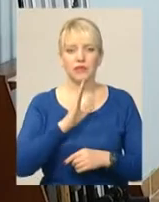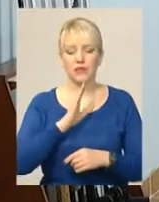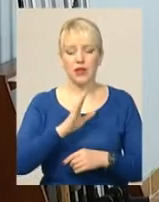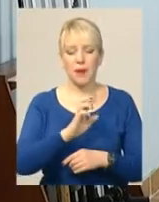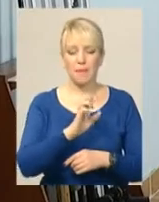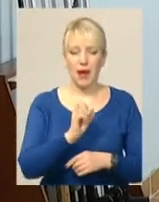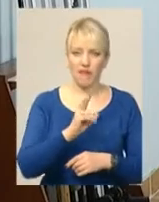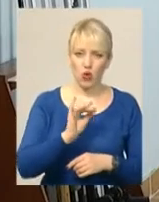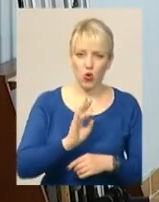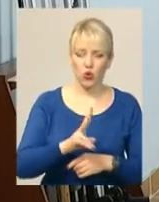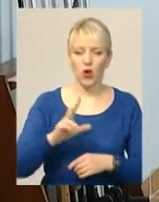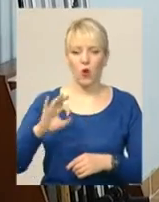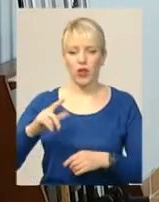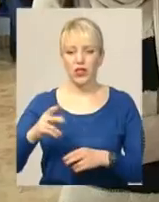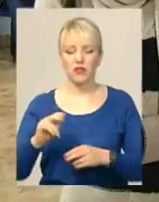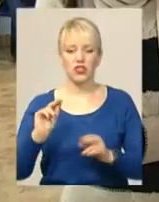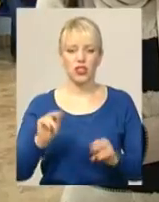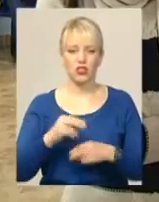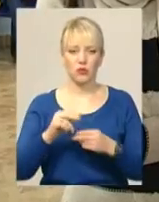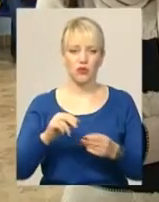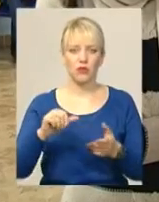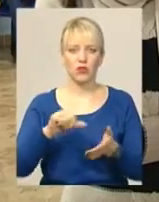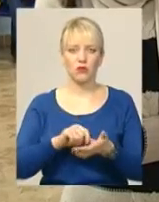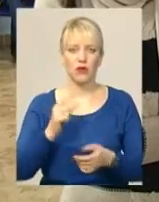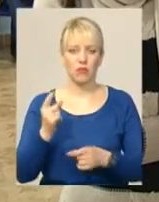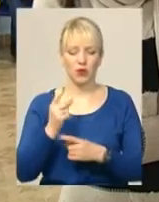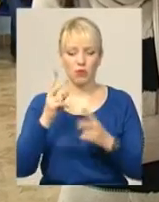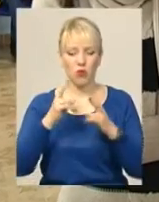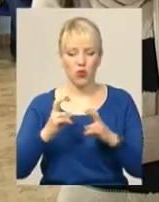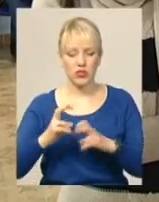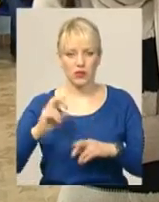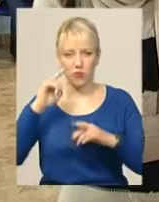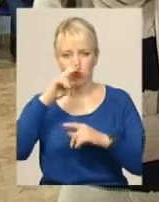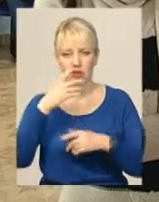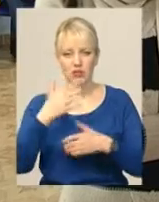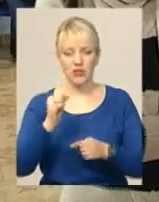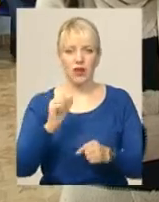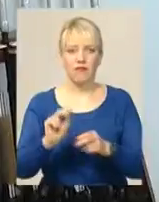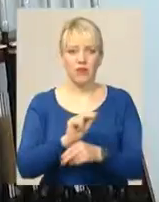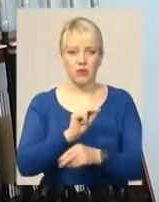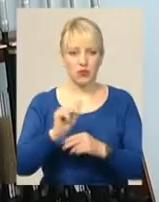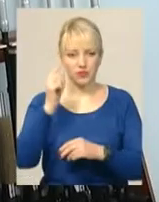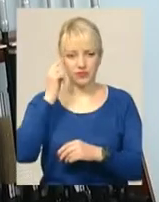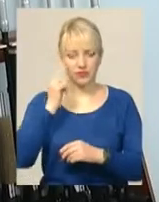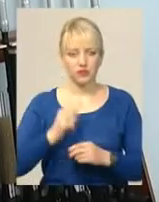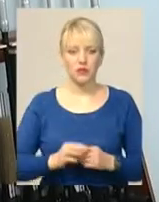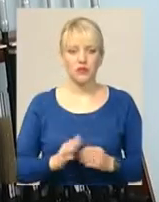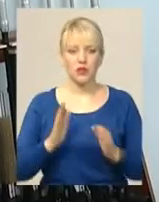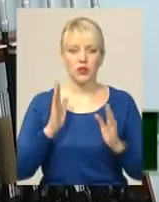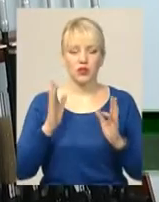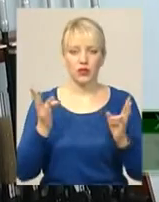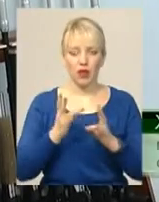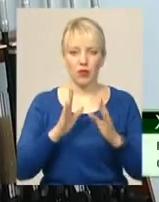Гілевич на Чемпіонаті Європи виступала вперше, каже, проаналізувала помилки і вже працює над їх виправленням. Потрібно буде